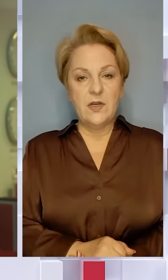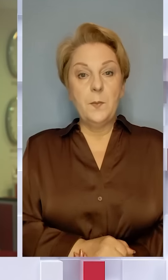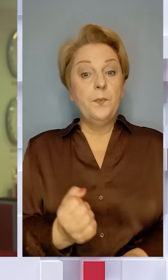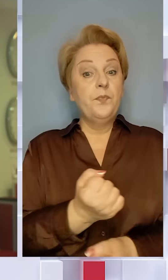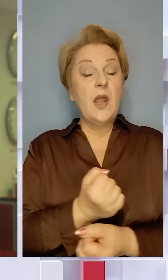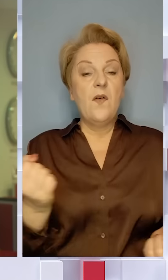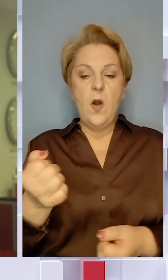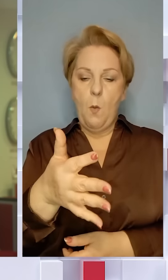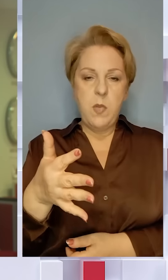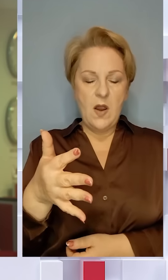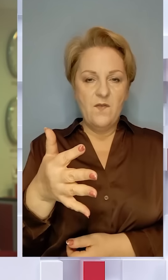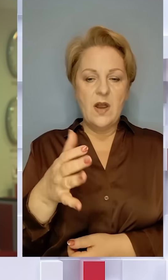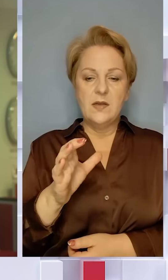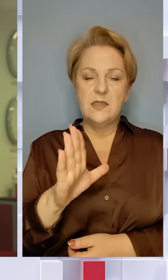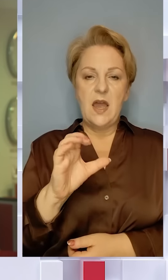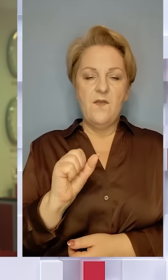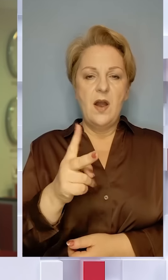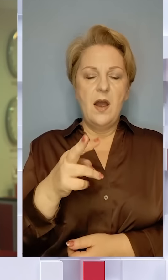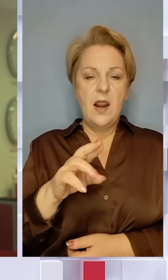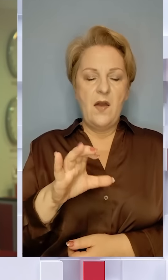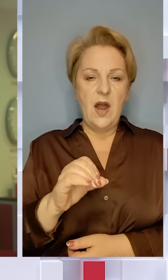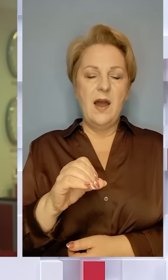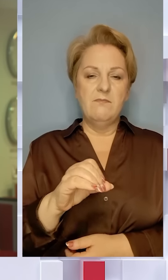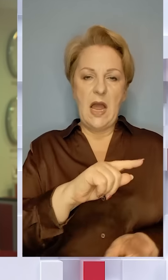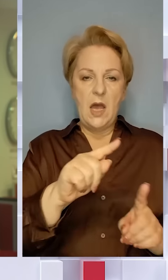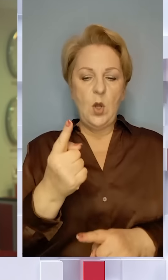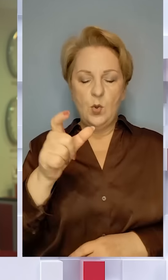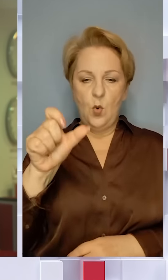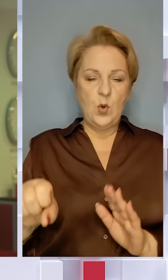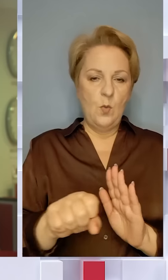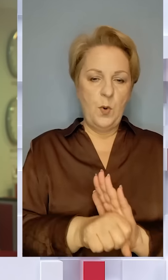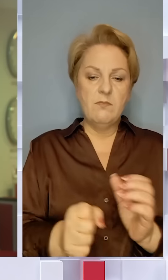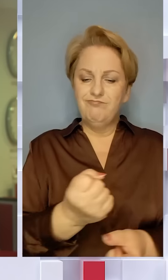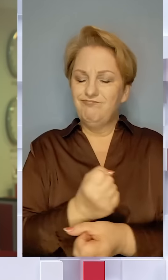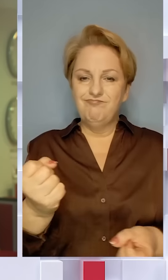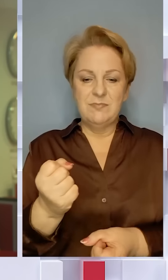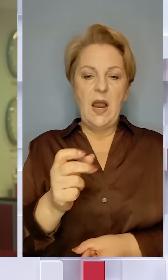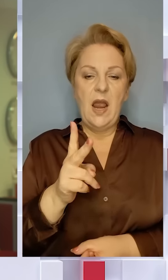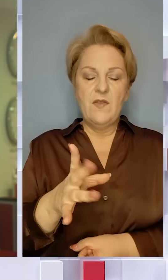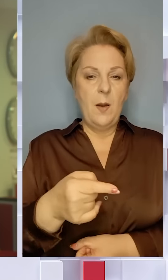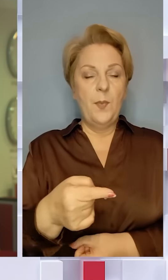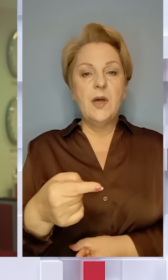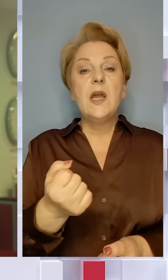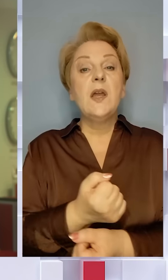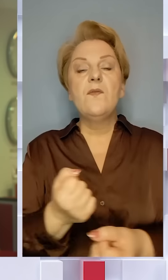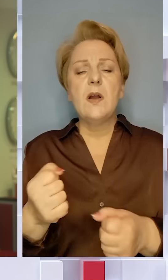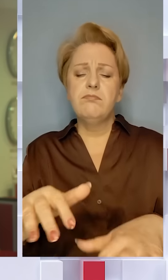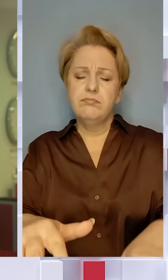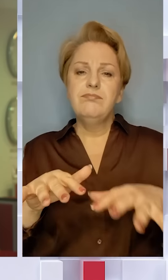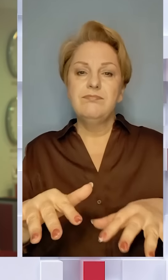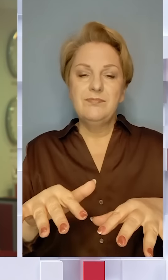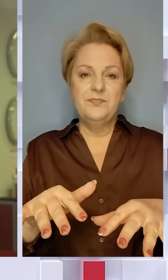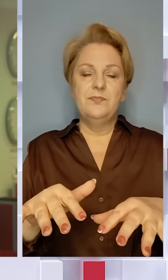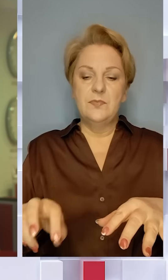Вибух у п'ятиповерхівці у Сваляві на Закарпатті. Одна людина загинула, рвонуло в квартирі на першому поверсі. Вибуховою хвилею